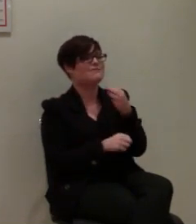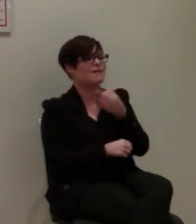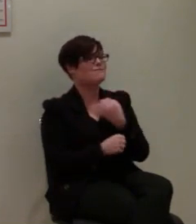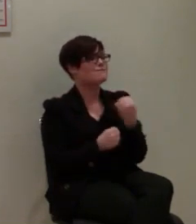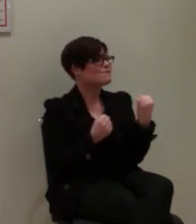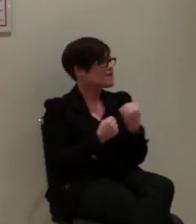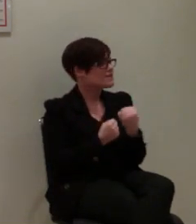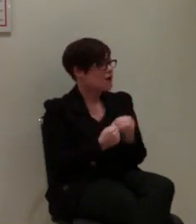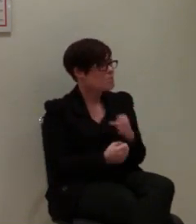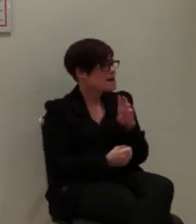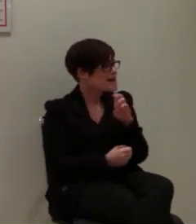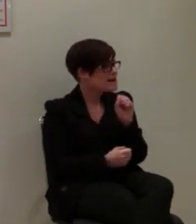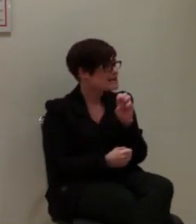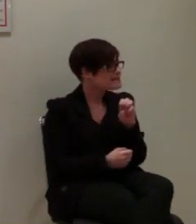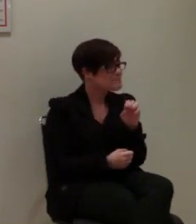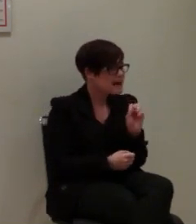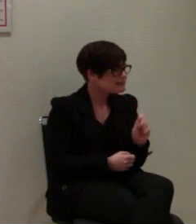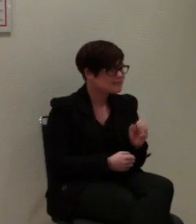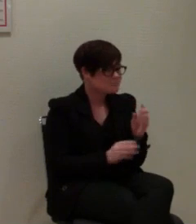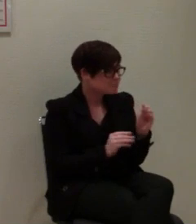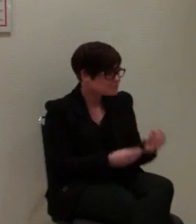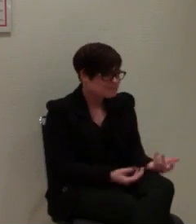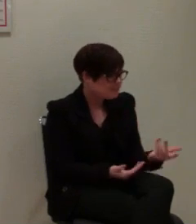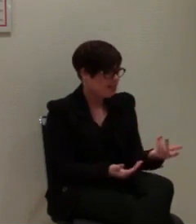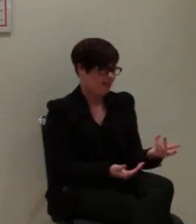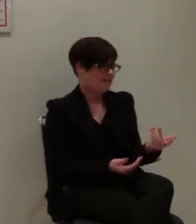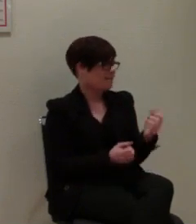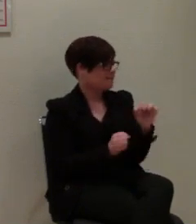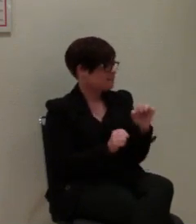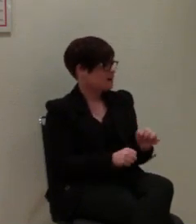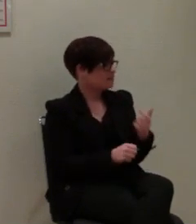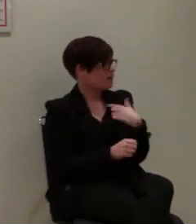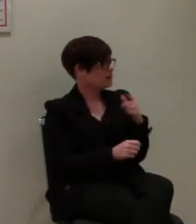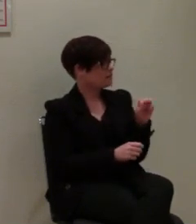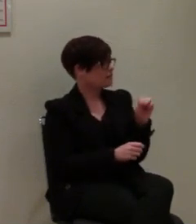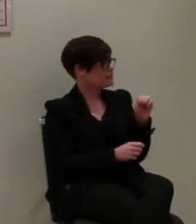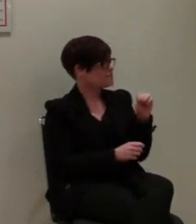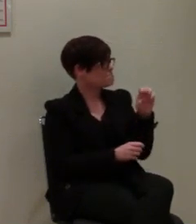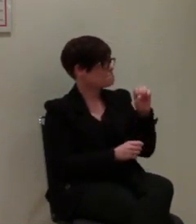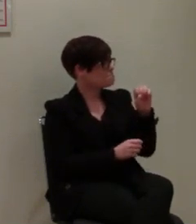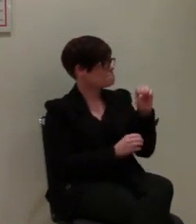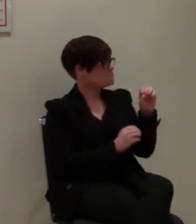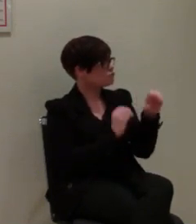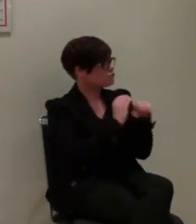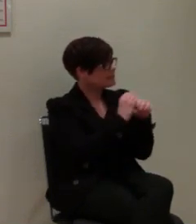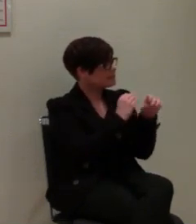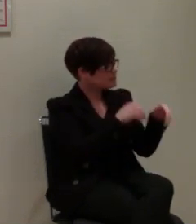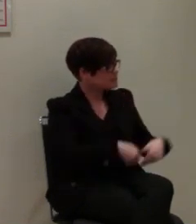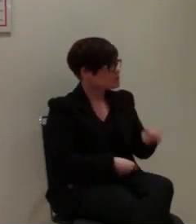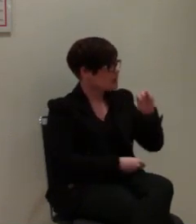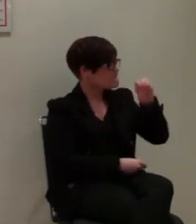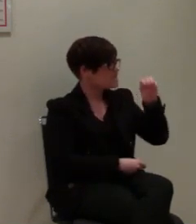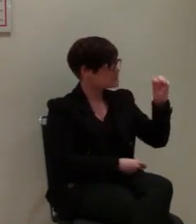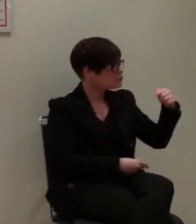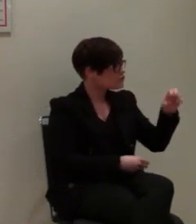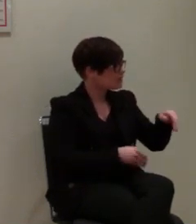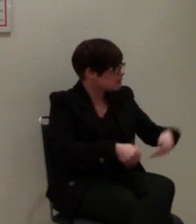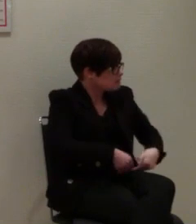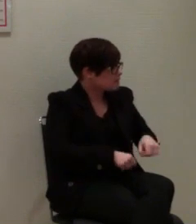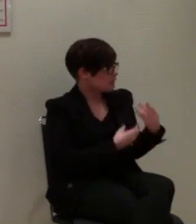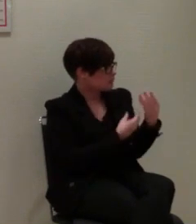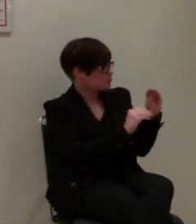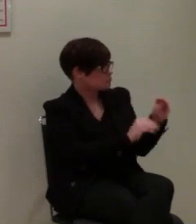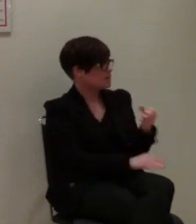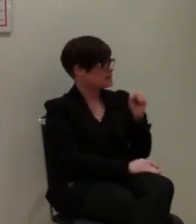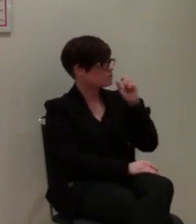verwendet ihr denn die SMS? Man kann doch so tolle Messaging-Dienste verwenden, die sowas auch können. Und man könnte dann da auch noch gleich